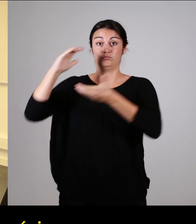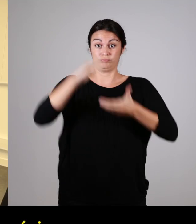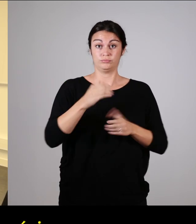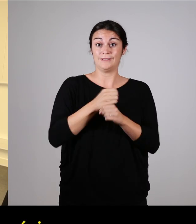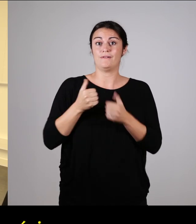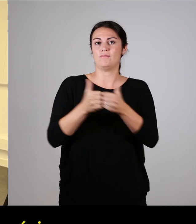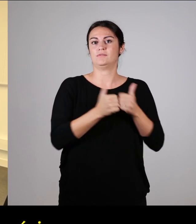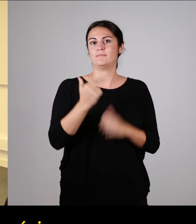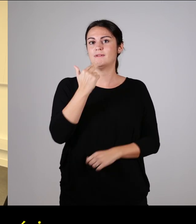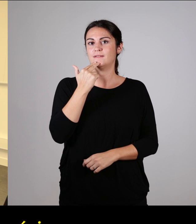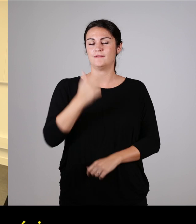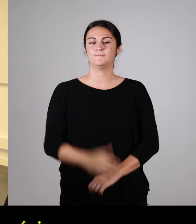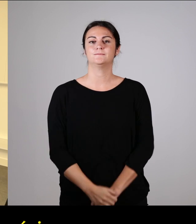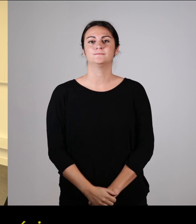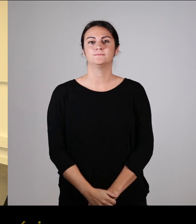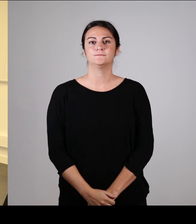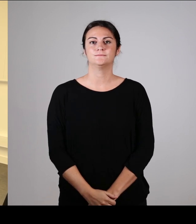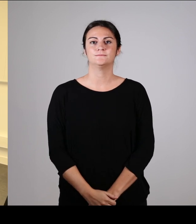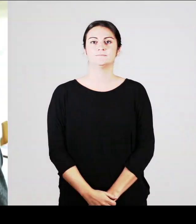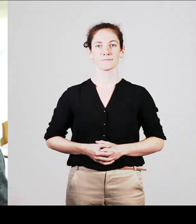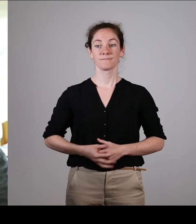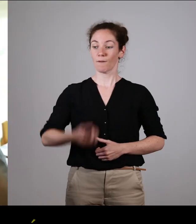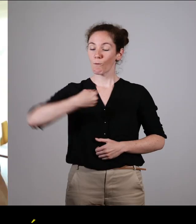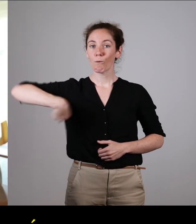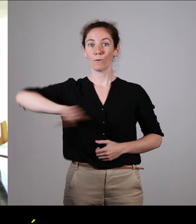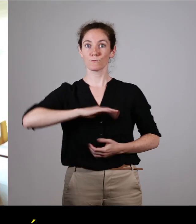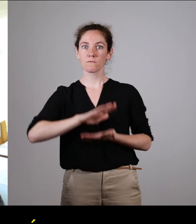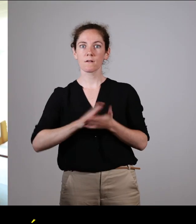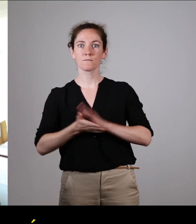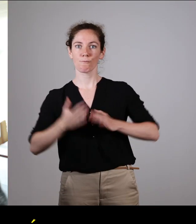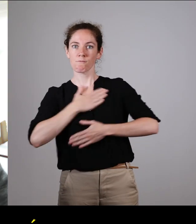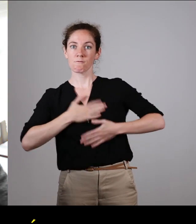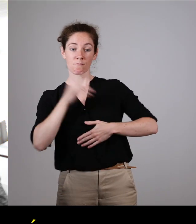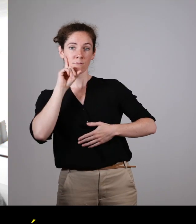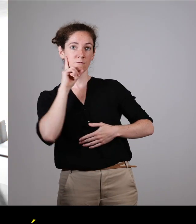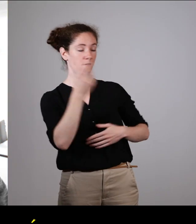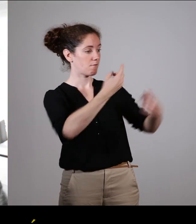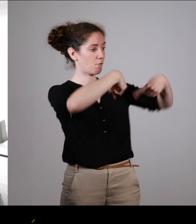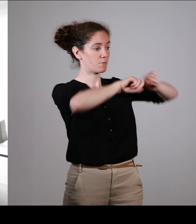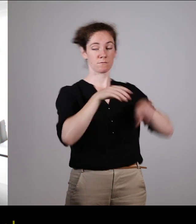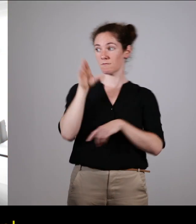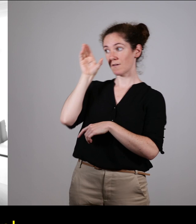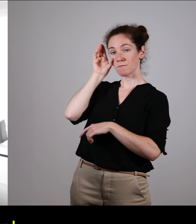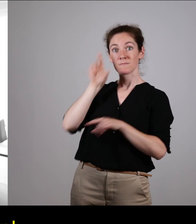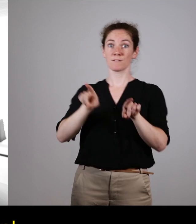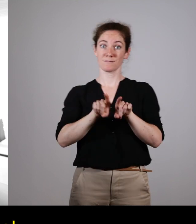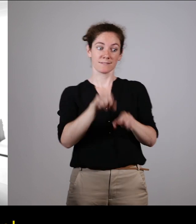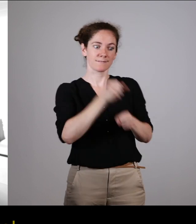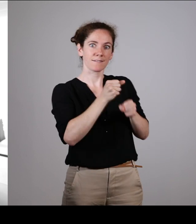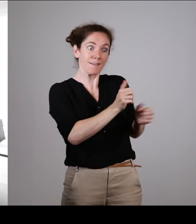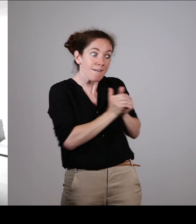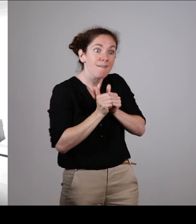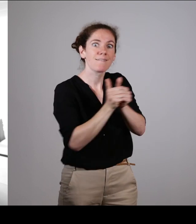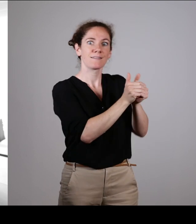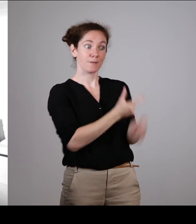un travail collaboratif de qualité. Je dirais qu'on a dépassé le cap d'être écouté.'est-à que là, vraiment, on travaille main dans la main. On travaille